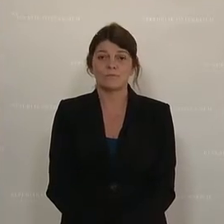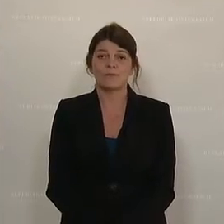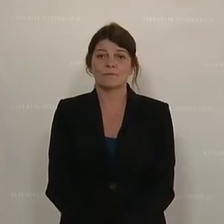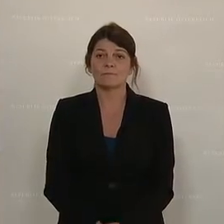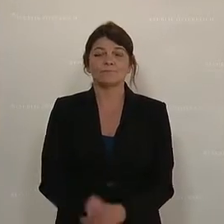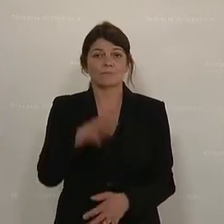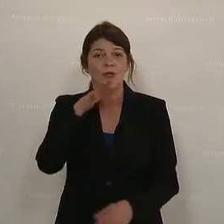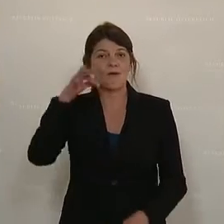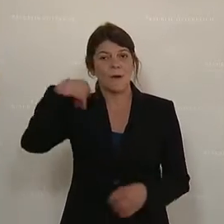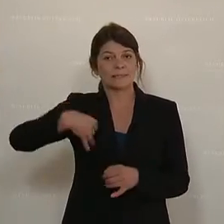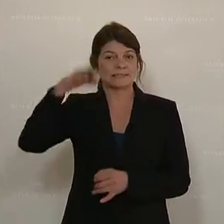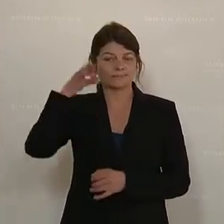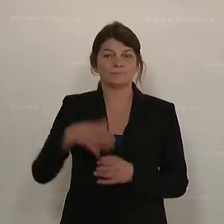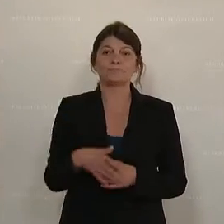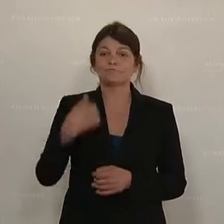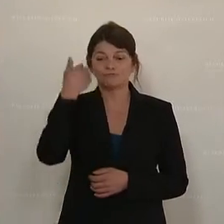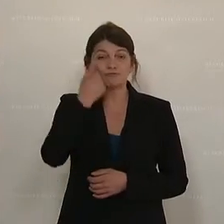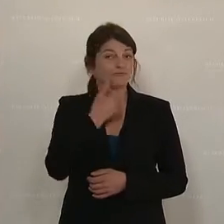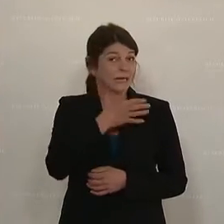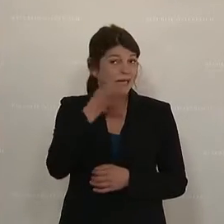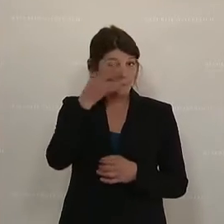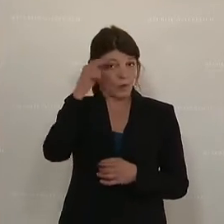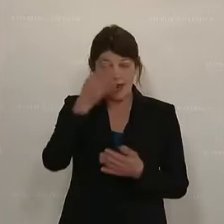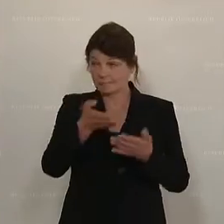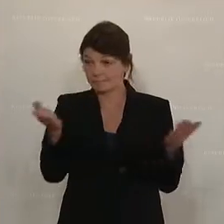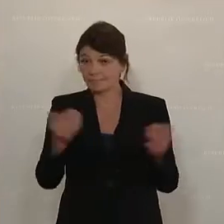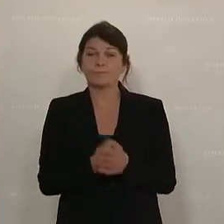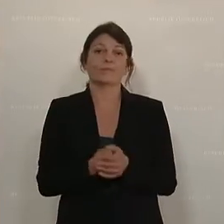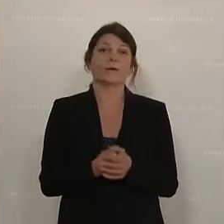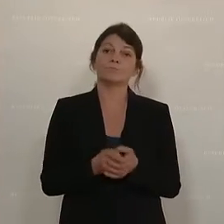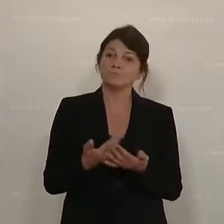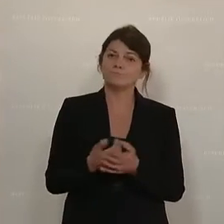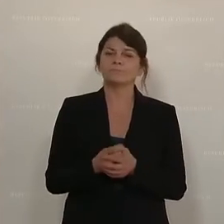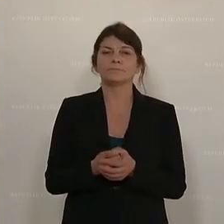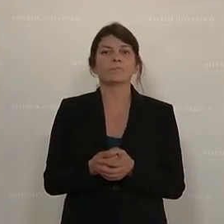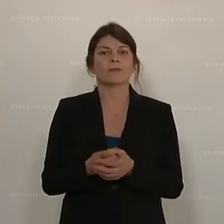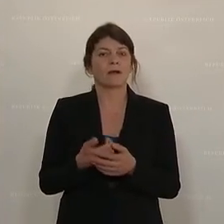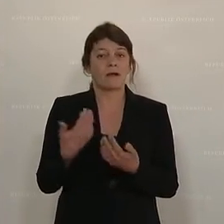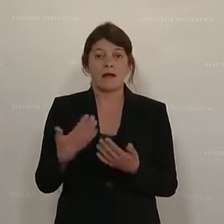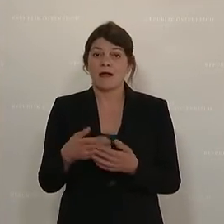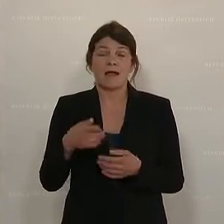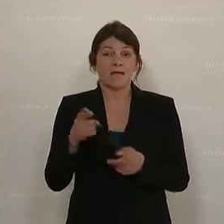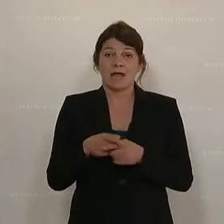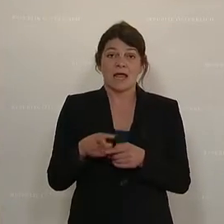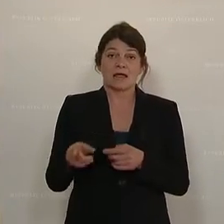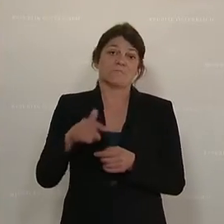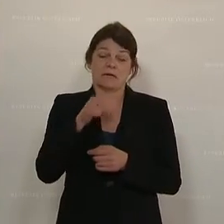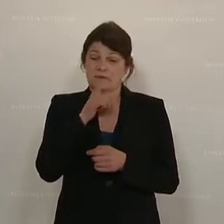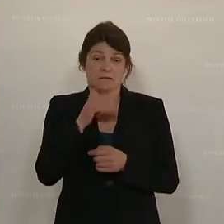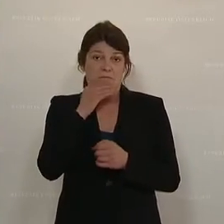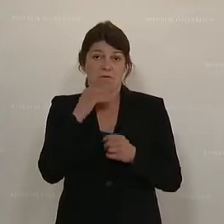Frau Präsidentin, meine geschätzten Damen und Herren, auf einer bald nicht mehr ausreichenden